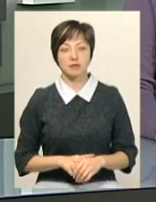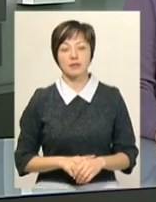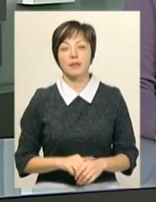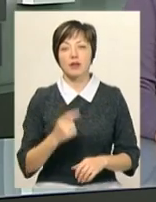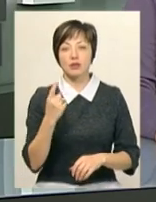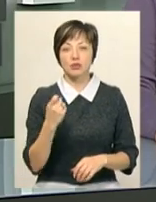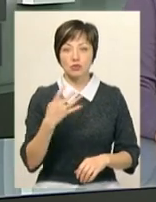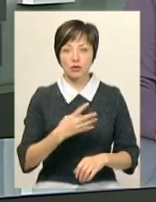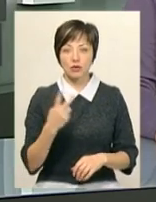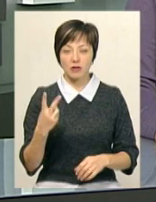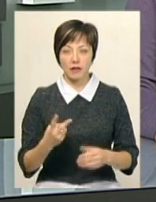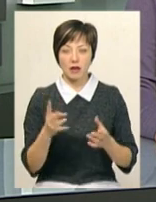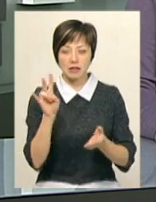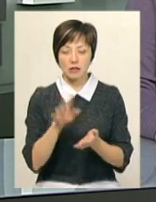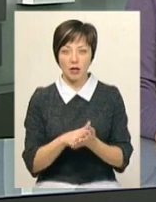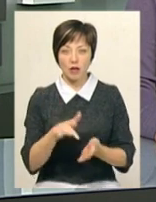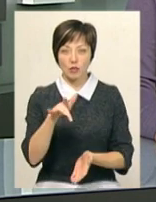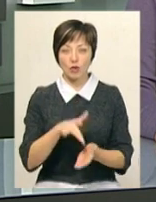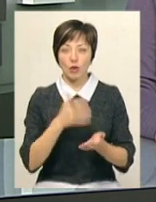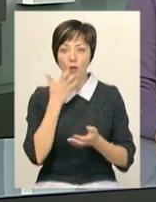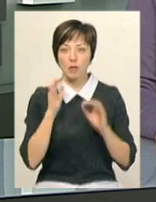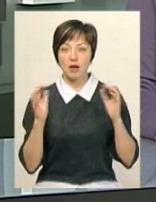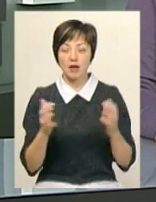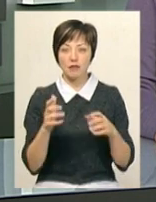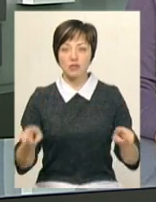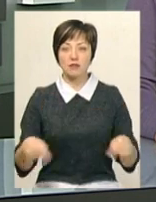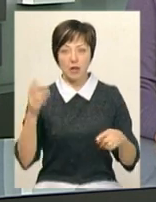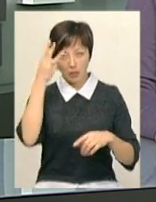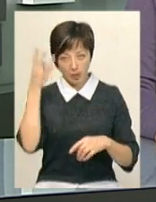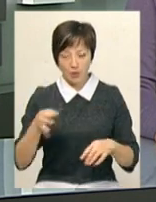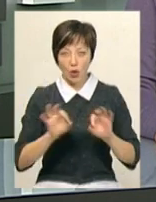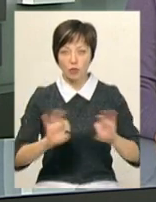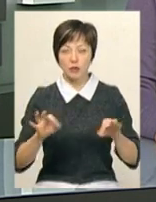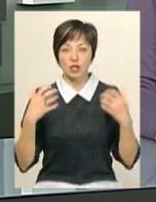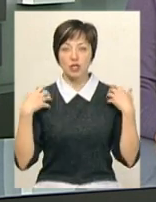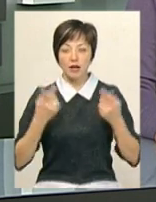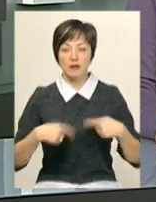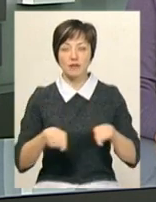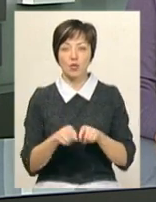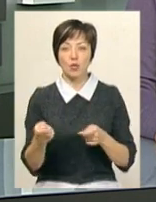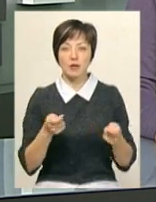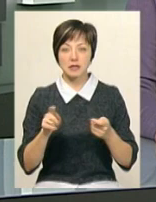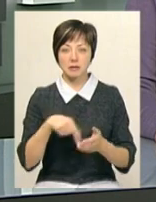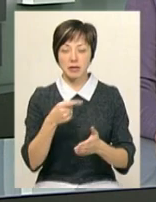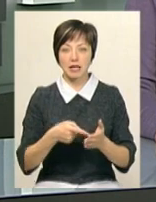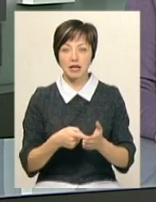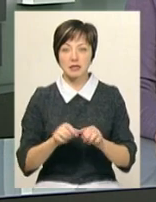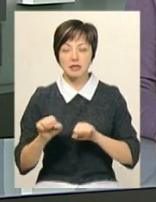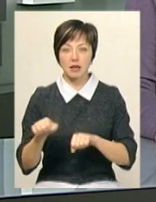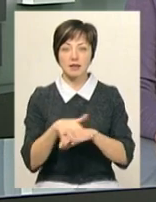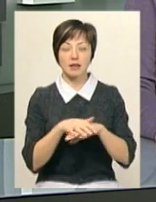142 стаціонарних пункти обігріву створили на Хмельниччині. Про це розповів начальник відділу управління з питань цивільного захисту